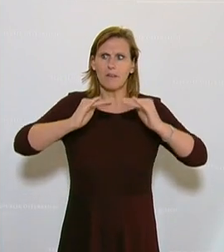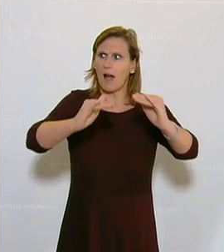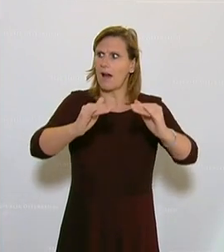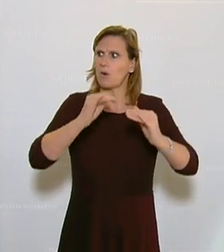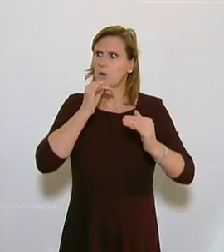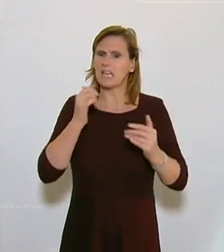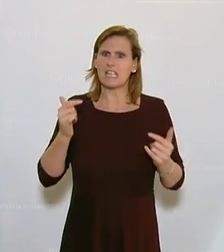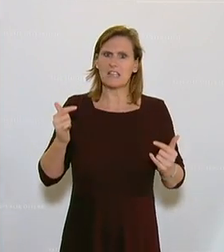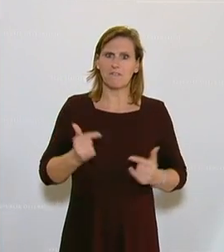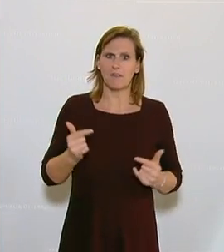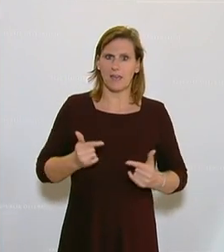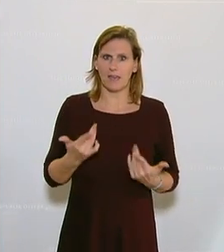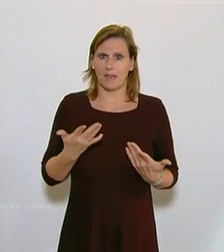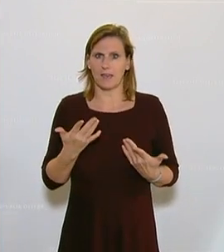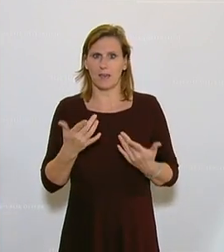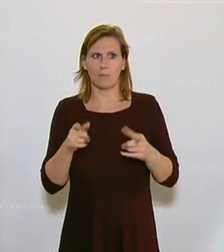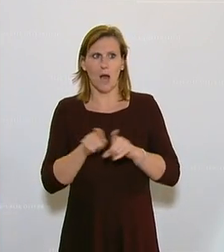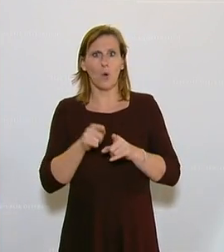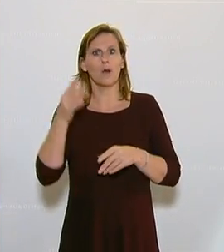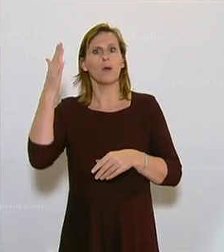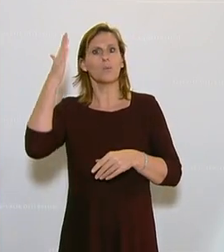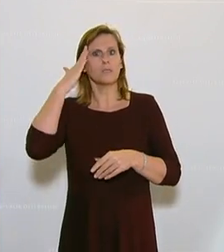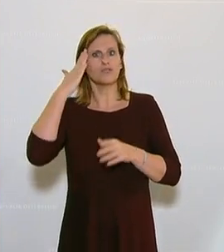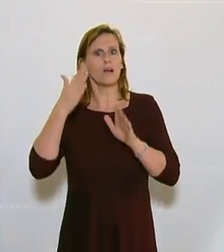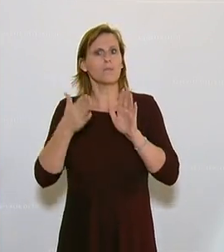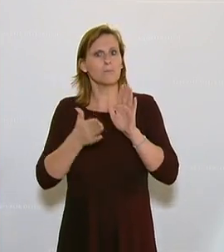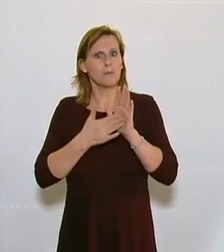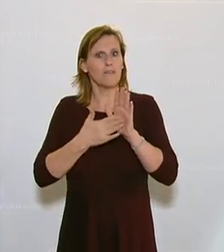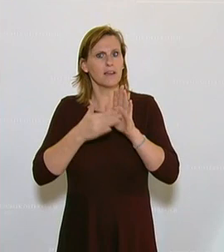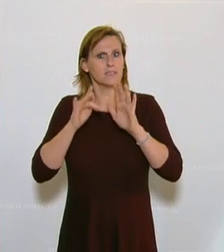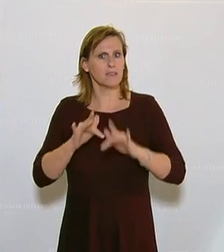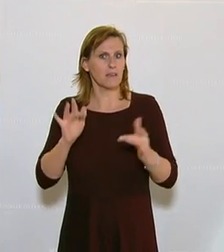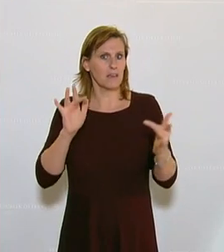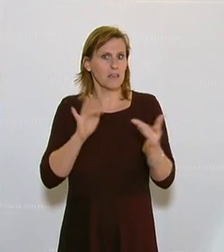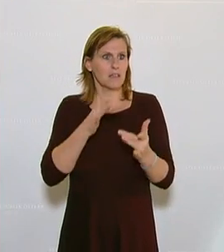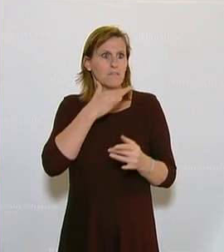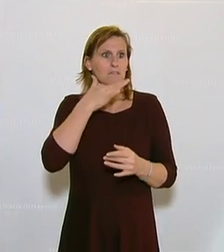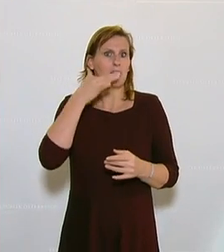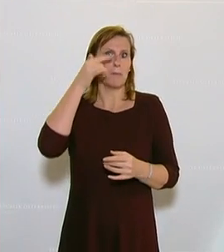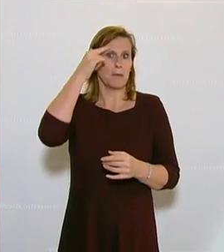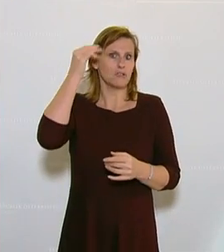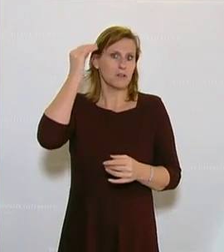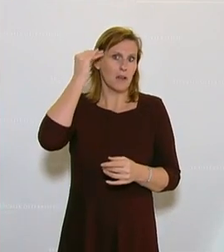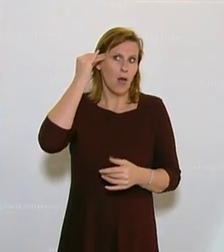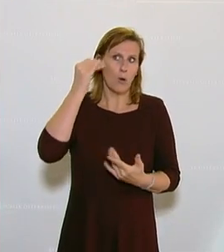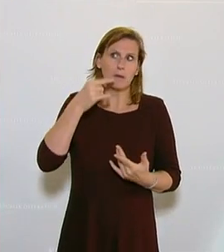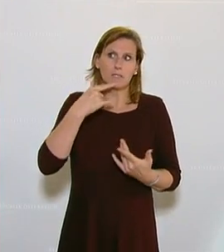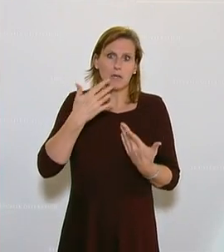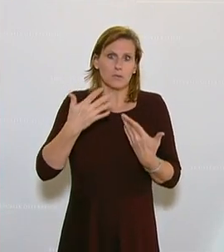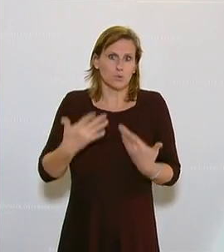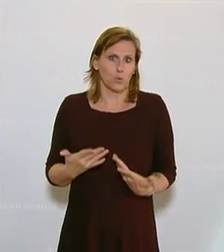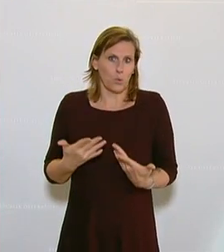wissenschaftlich hinterlegt und widerlegt ist. Und ja, und es gibt genug Menschen, die vielleicht glauben oder die das zumindest propagieren,